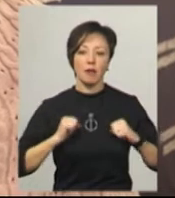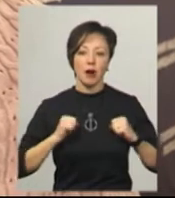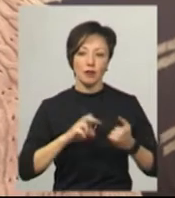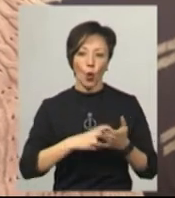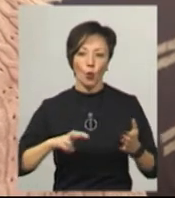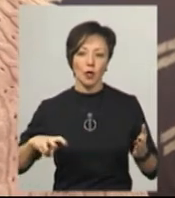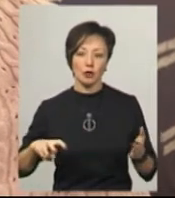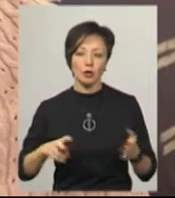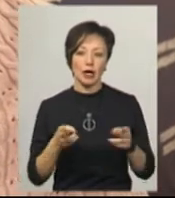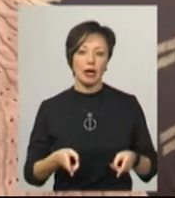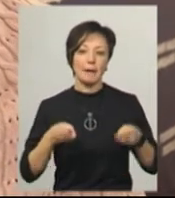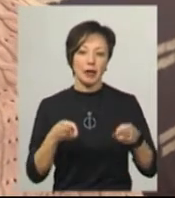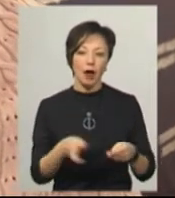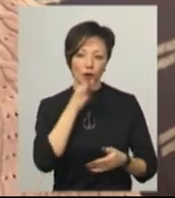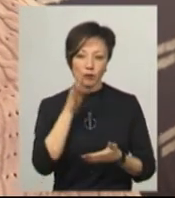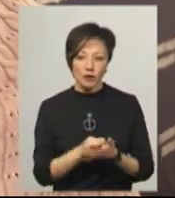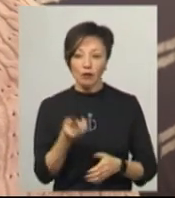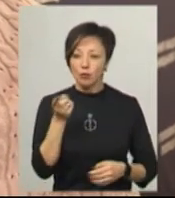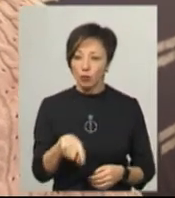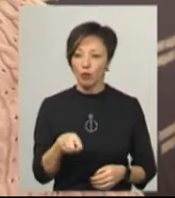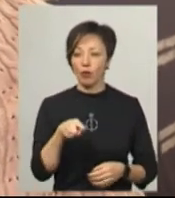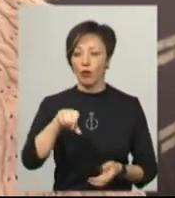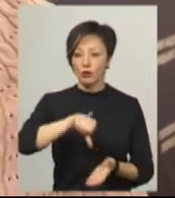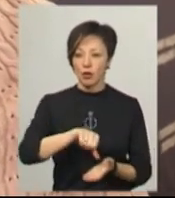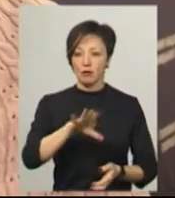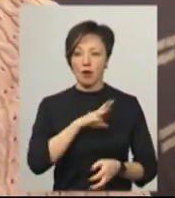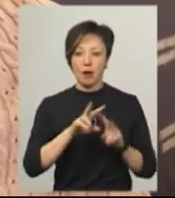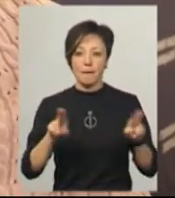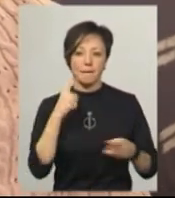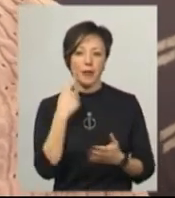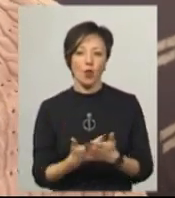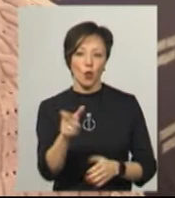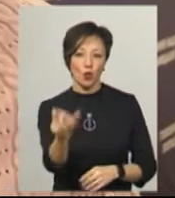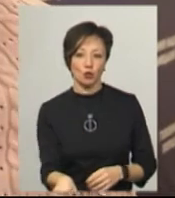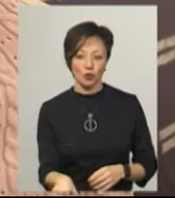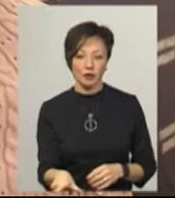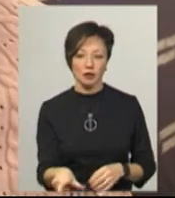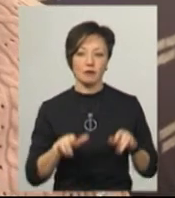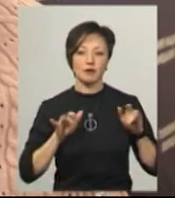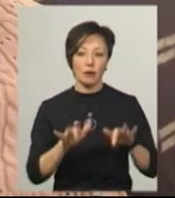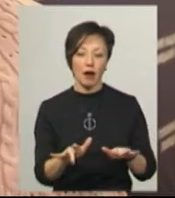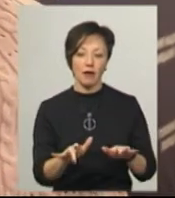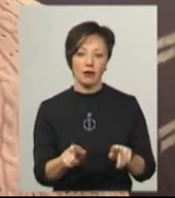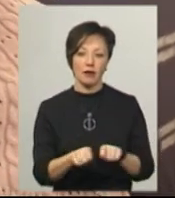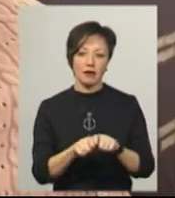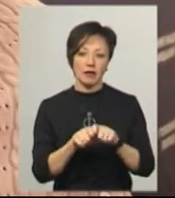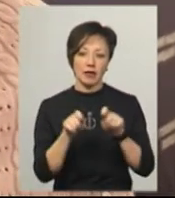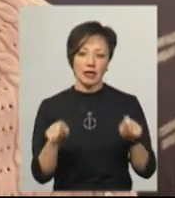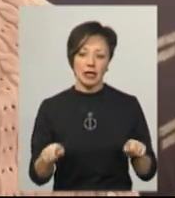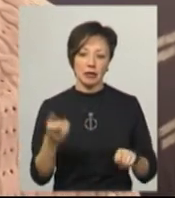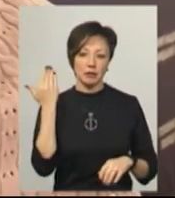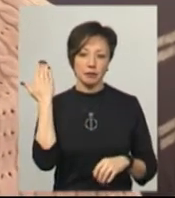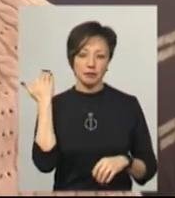уникнути кримінальної відповідальності, оскільки він фігурував у якості підозрюваного у справі, відкритій наприкінці